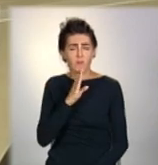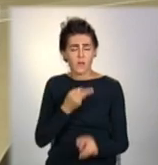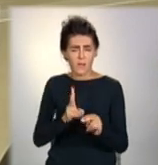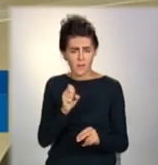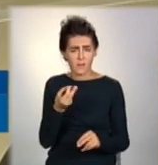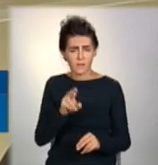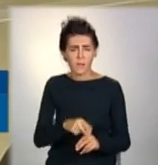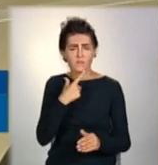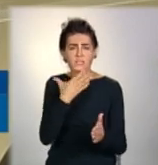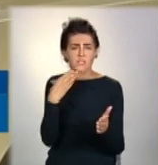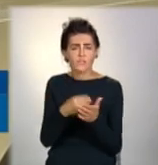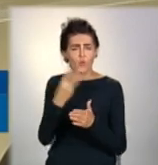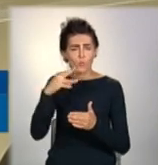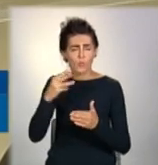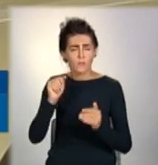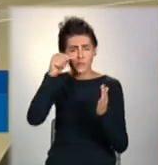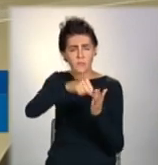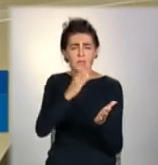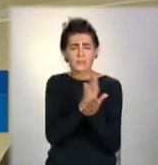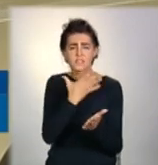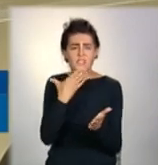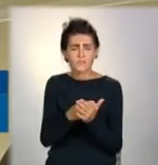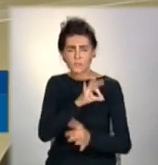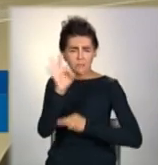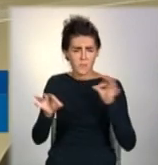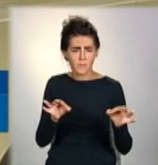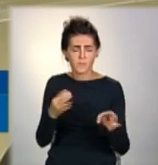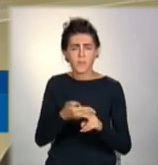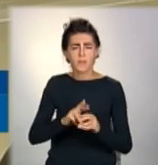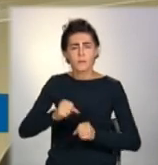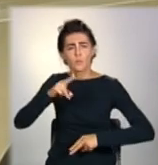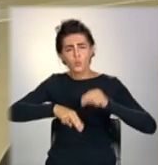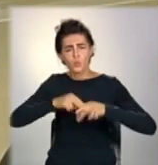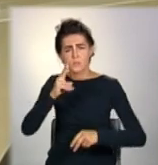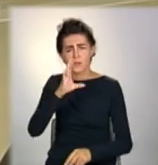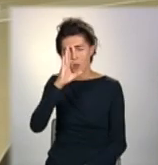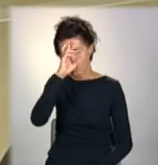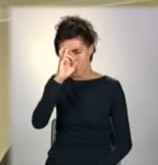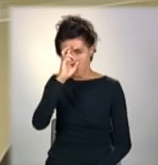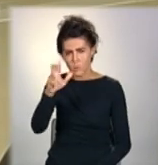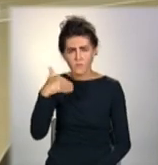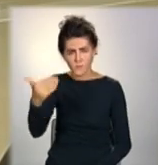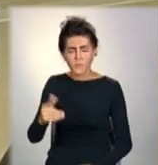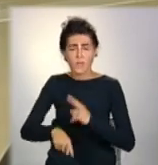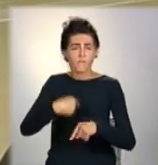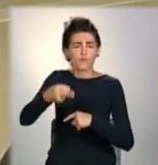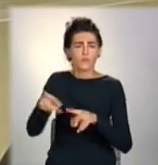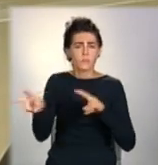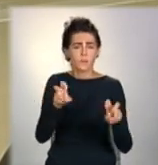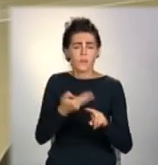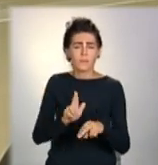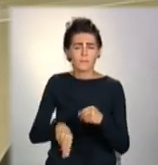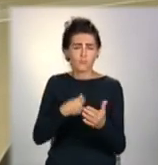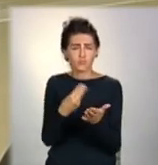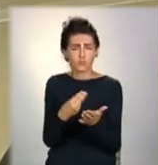специфічну тему. Спочатку це було устрій взагалі держави. Наступна тема – це було бюджетування